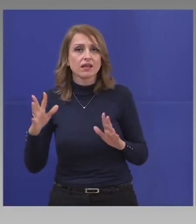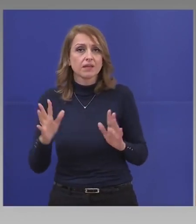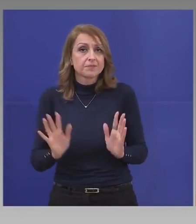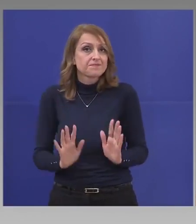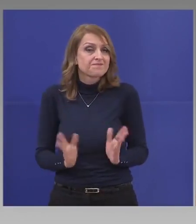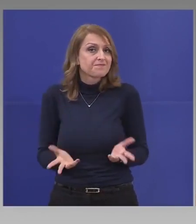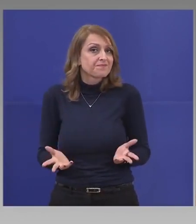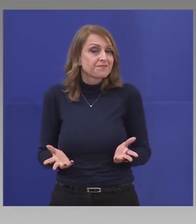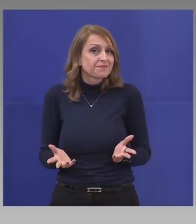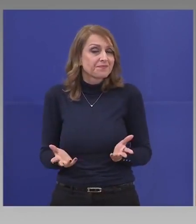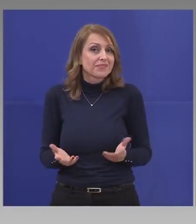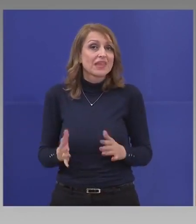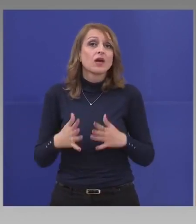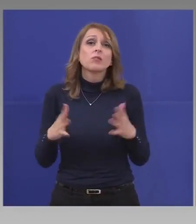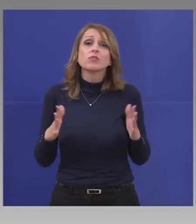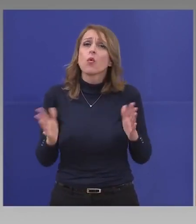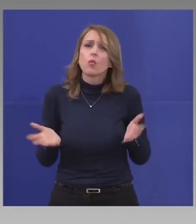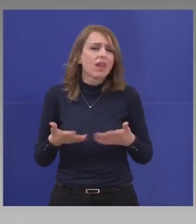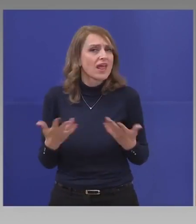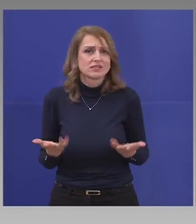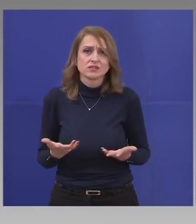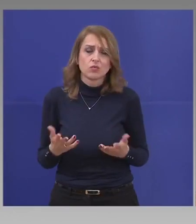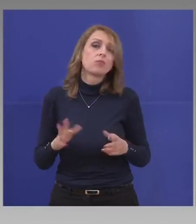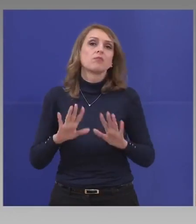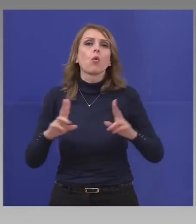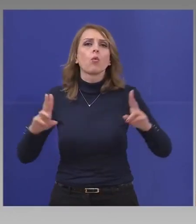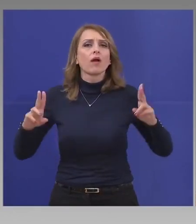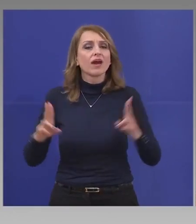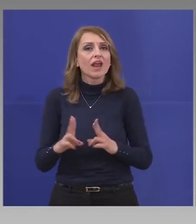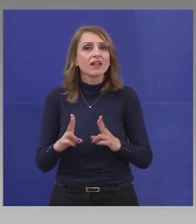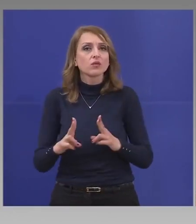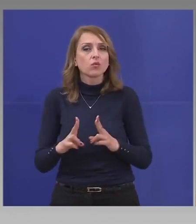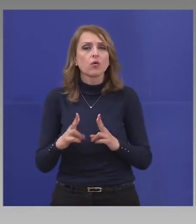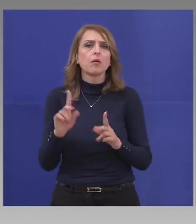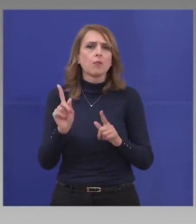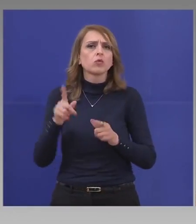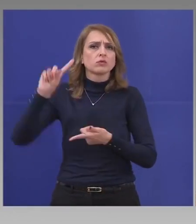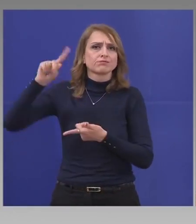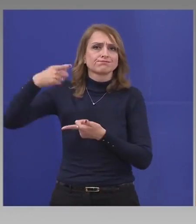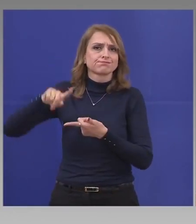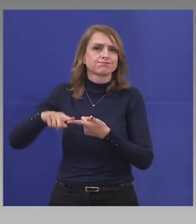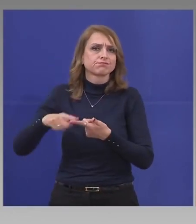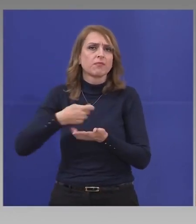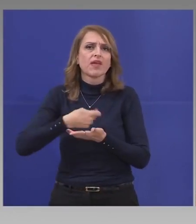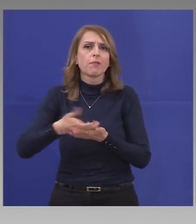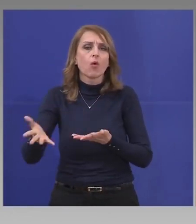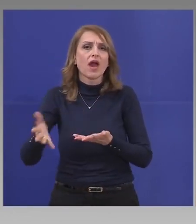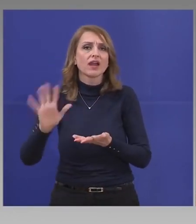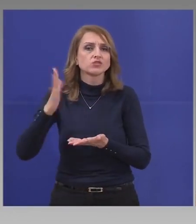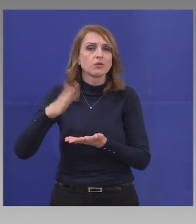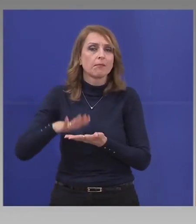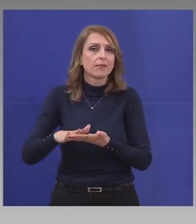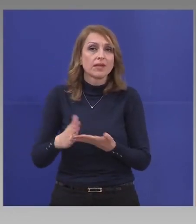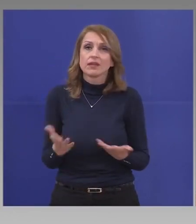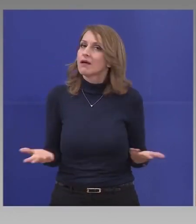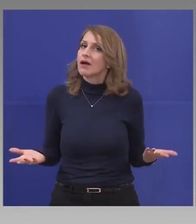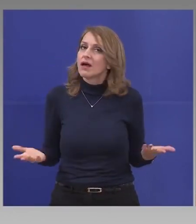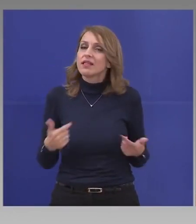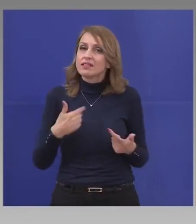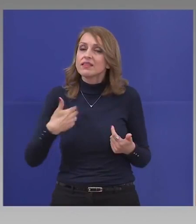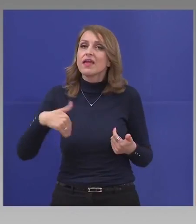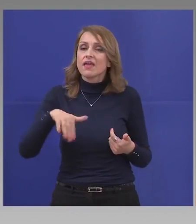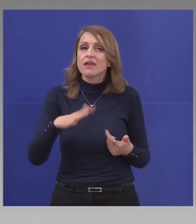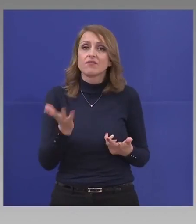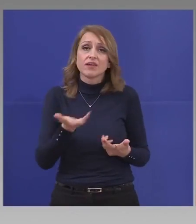Много лесно. За много кратко. То ще бъде похарчено. Ние вече влизаме в